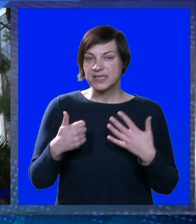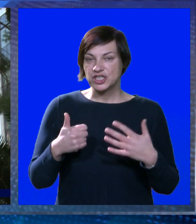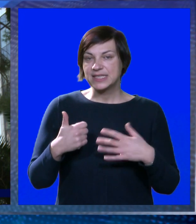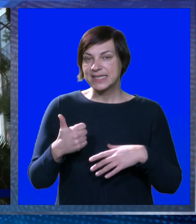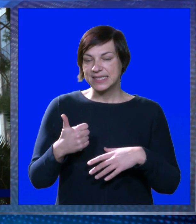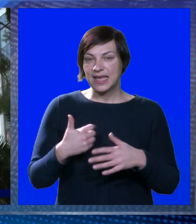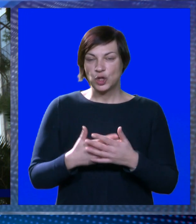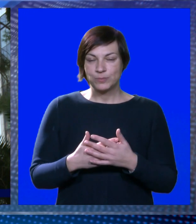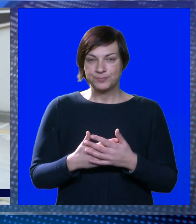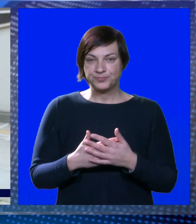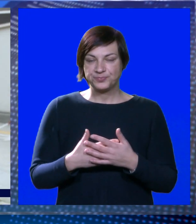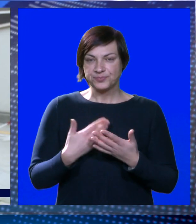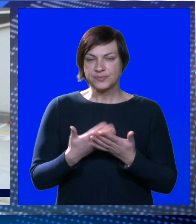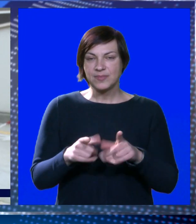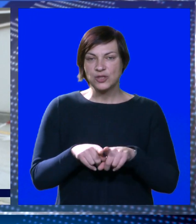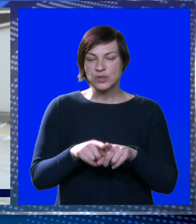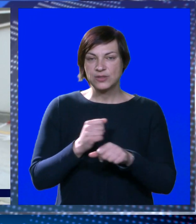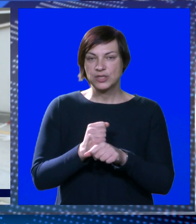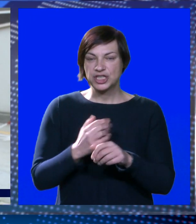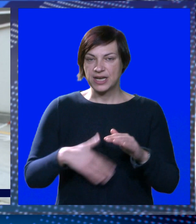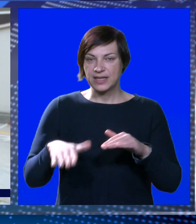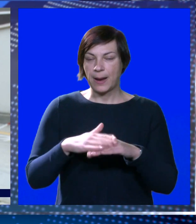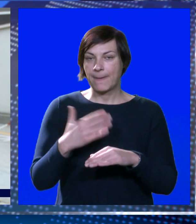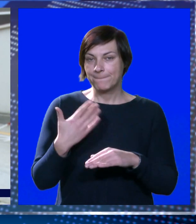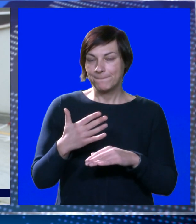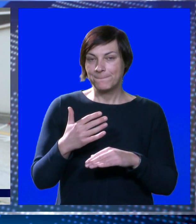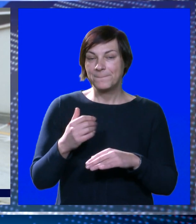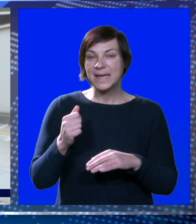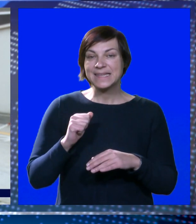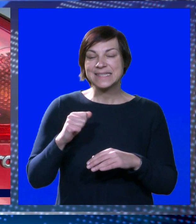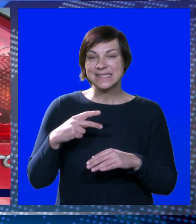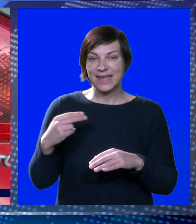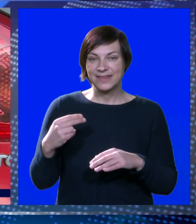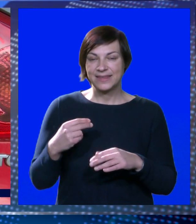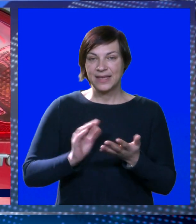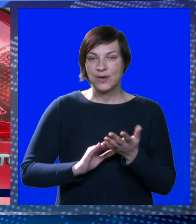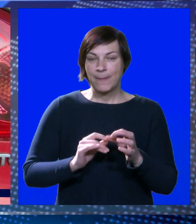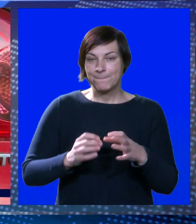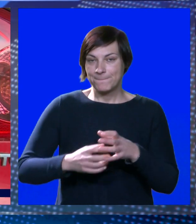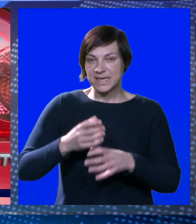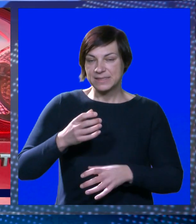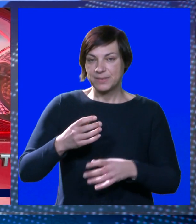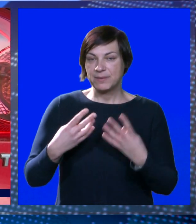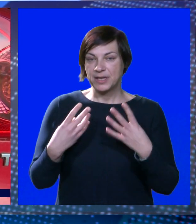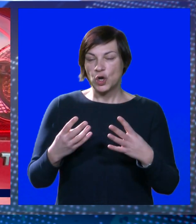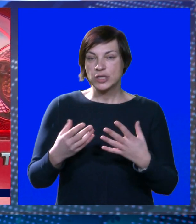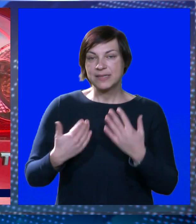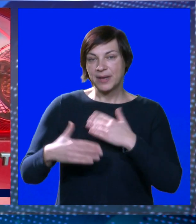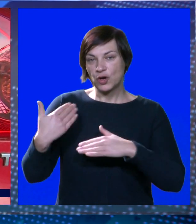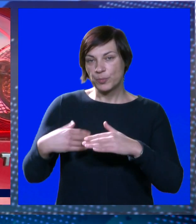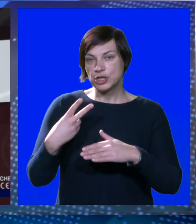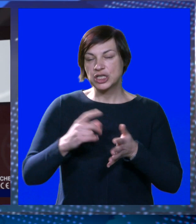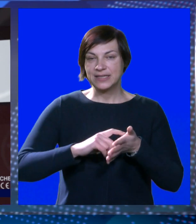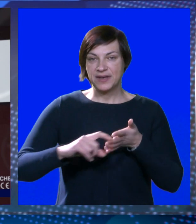i 61 lipu. Tu se također radi o povećanju od 5 euro centi, dok je UMP za spremnike skuplji 8 euro centi nego